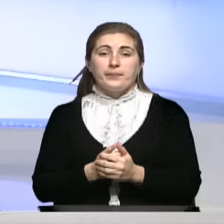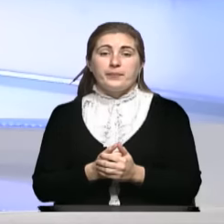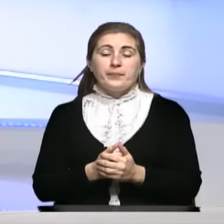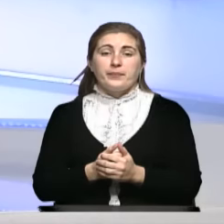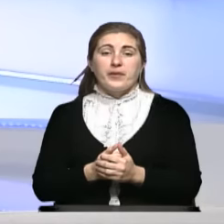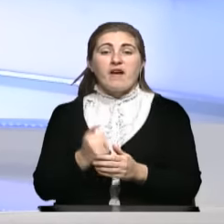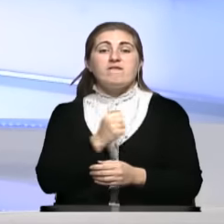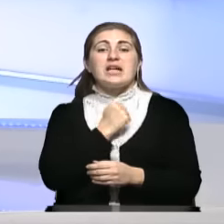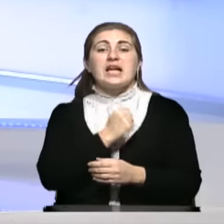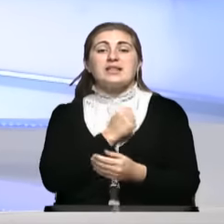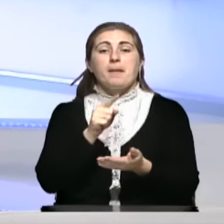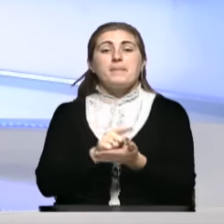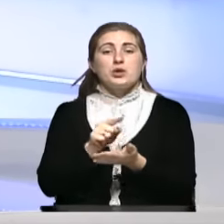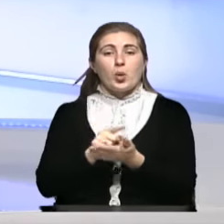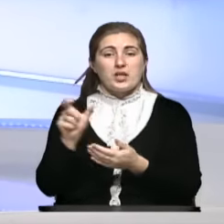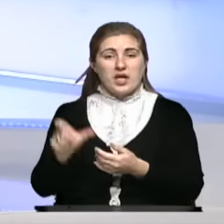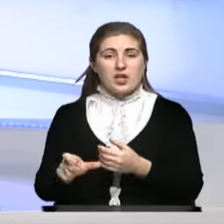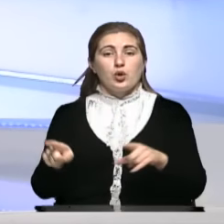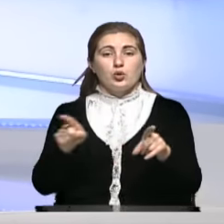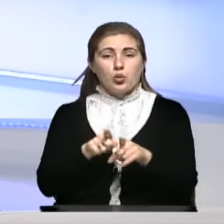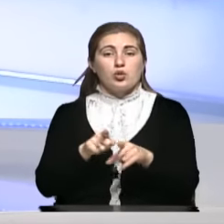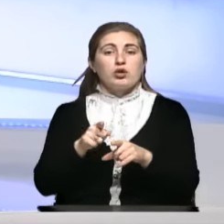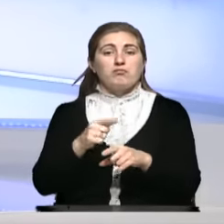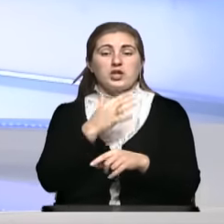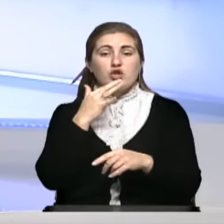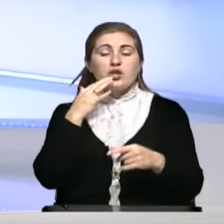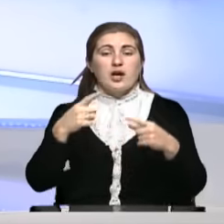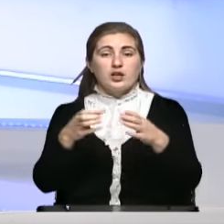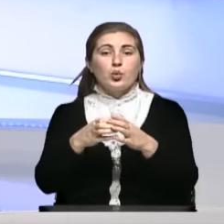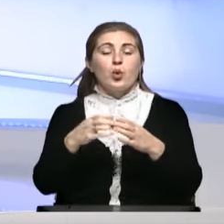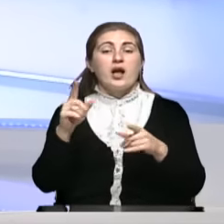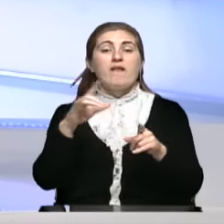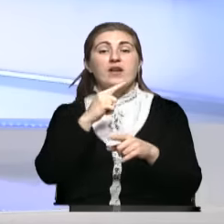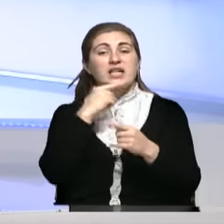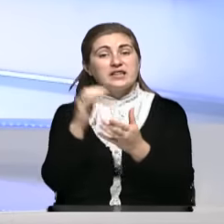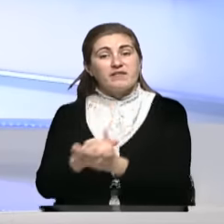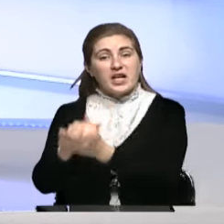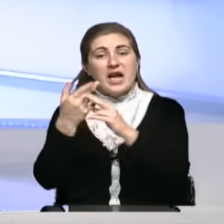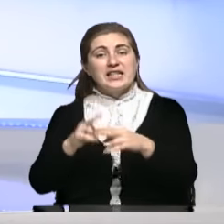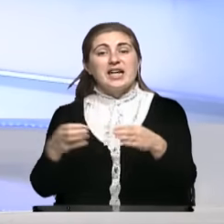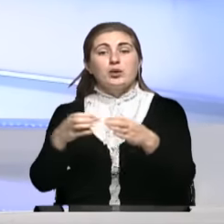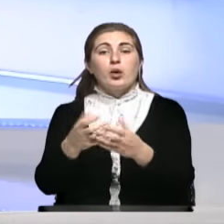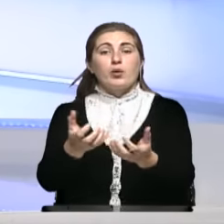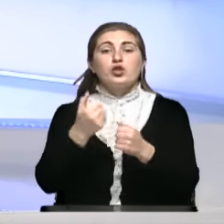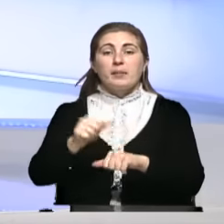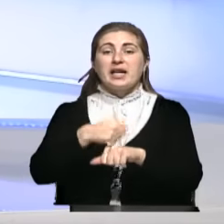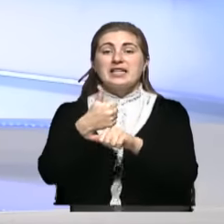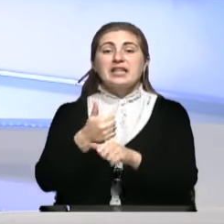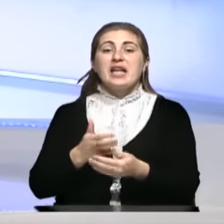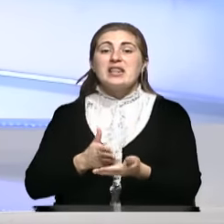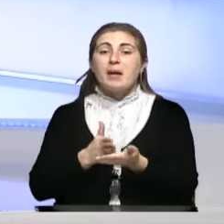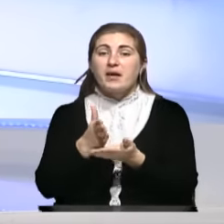военные пенсионеры, тоже значительная категория. В Российской Федерации эта категория получила приоритетное направление,